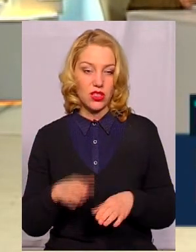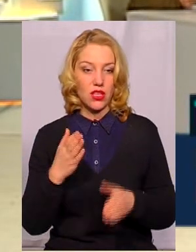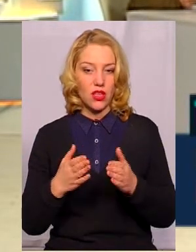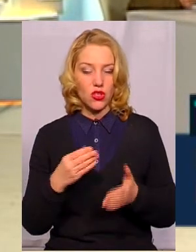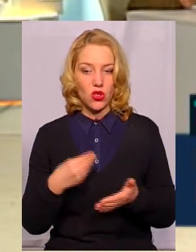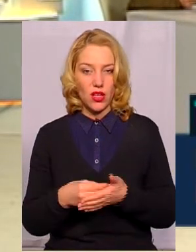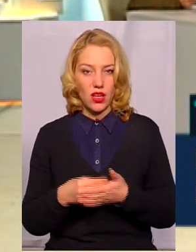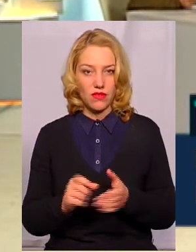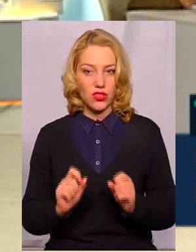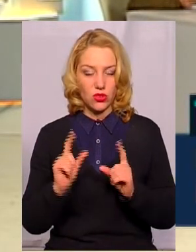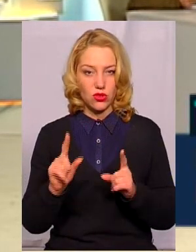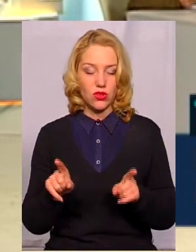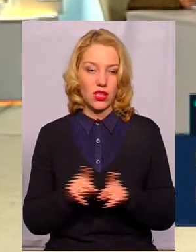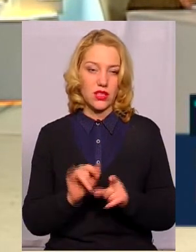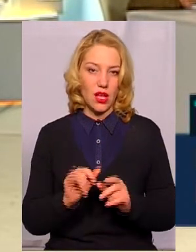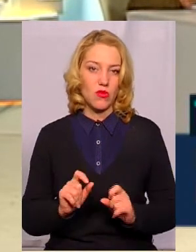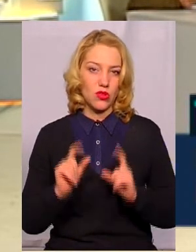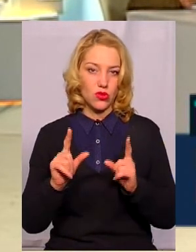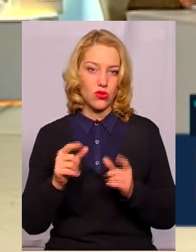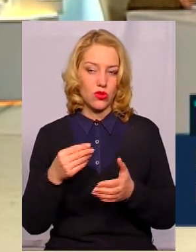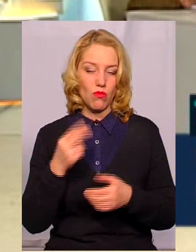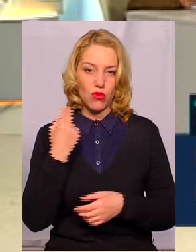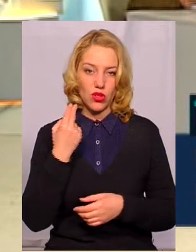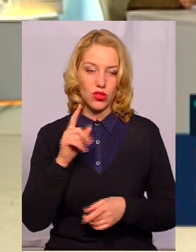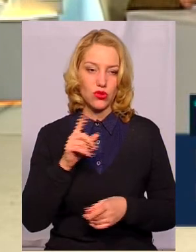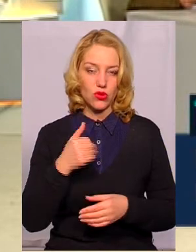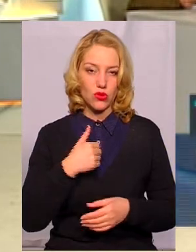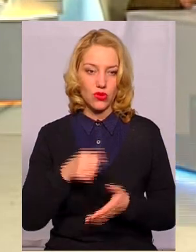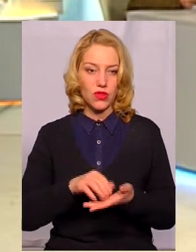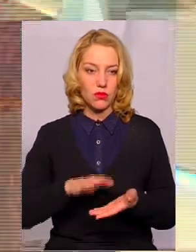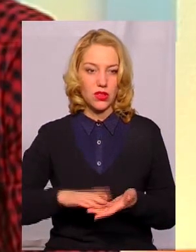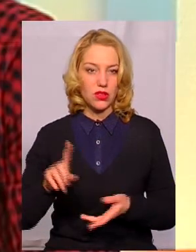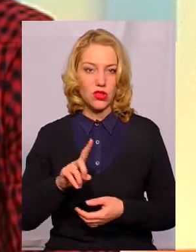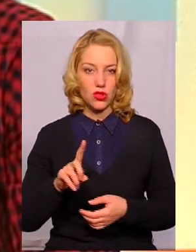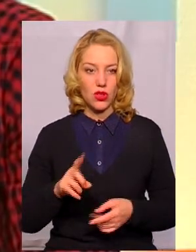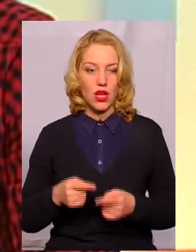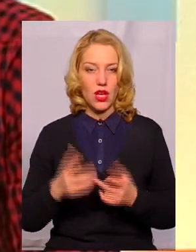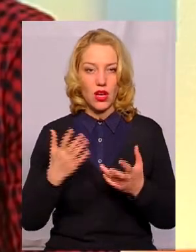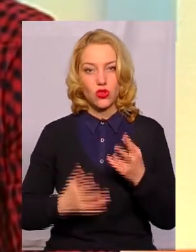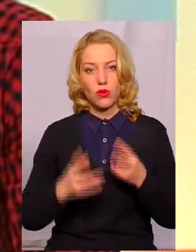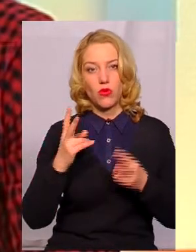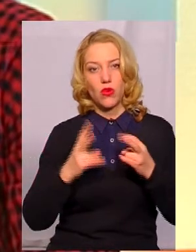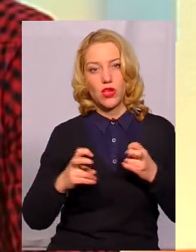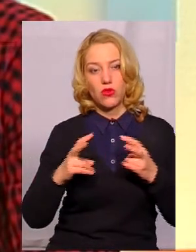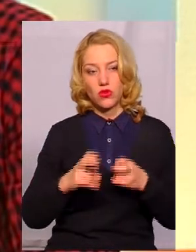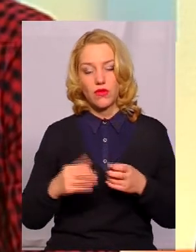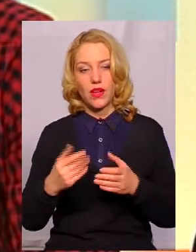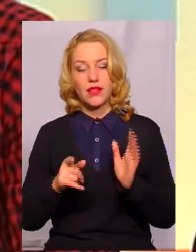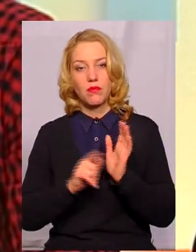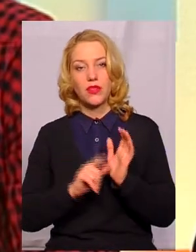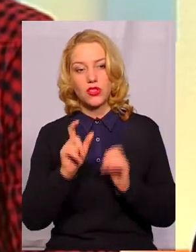ростуть тарифи, то, відповідно, говориться, і борги ростуть. Що я хочу відмітити? Діло в тому, що, якщо проаналізувати, от якраз